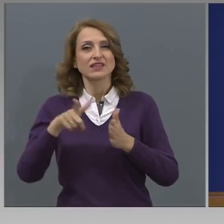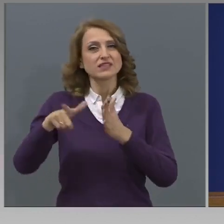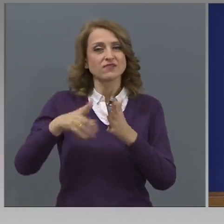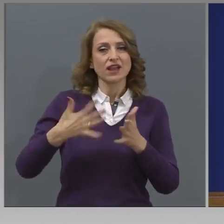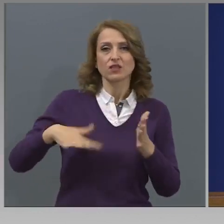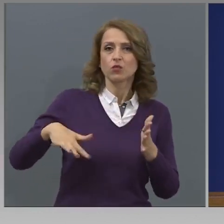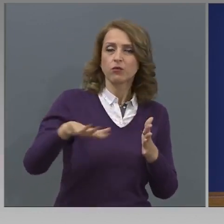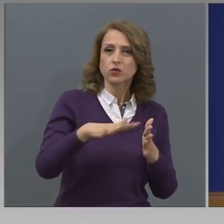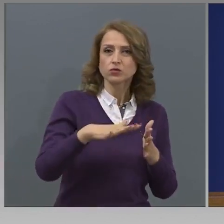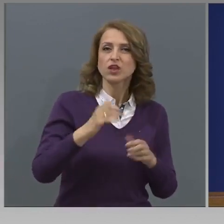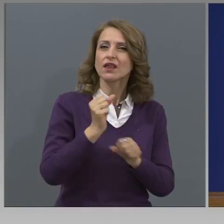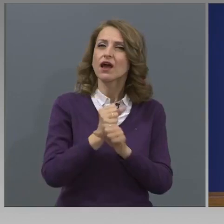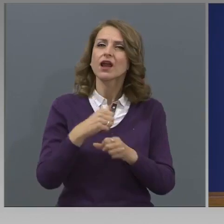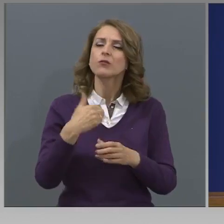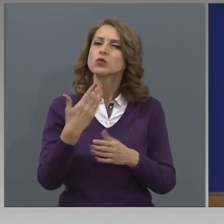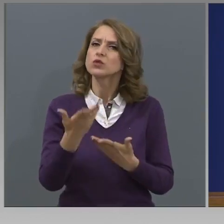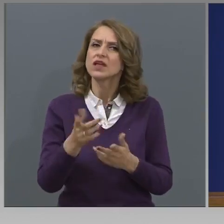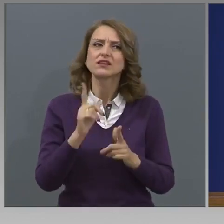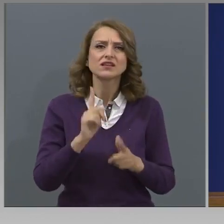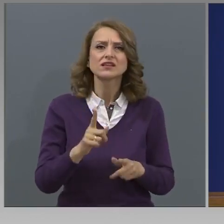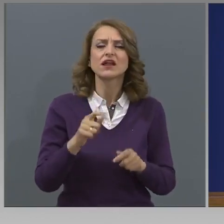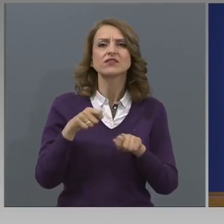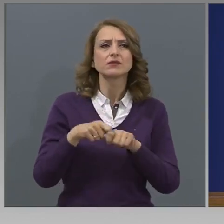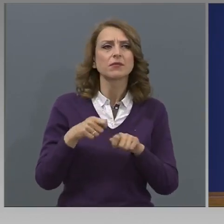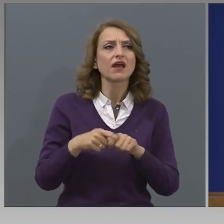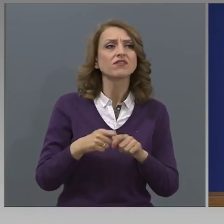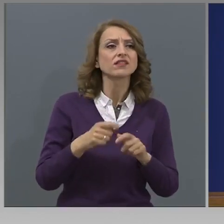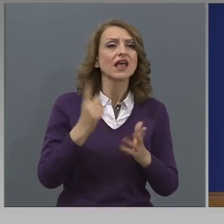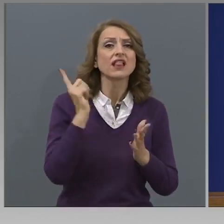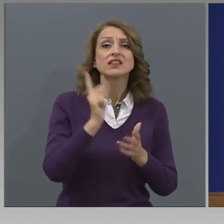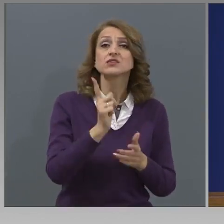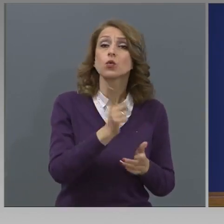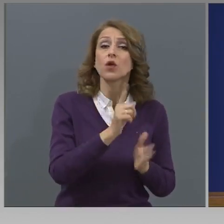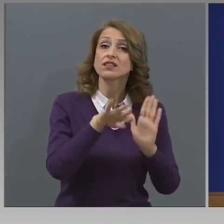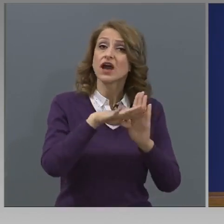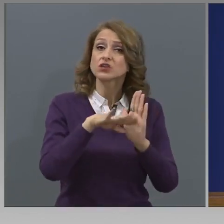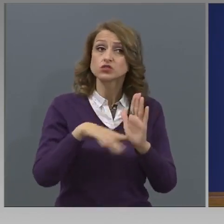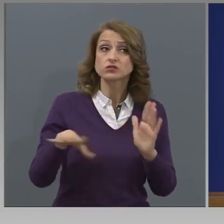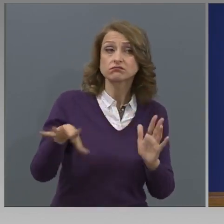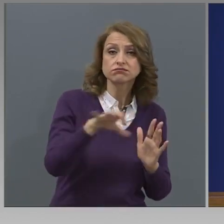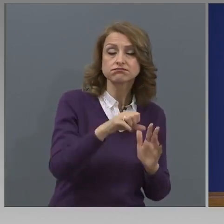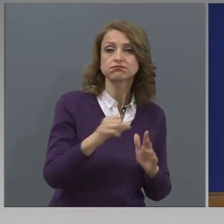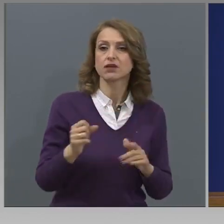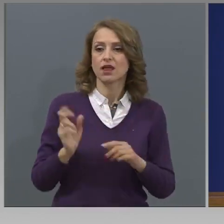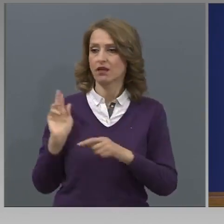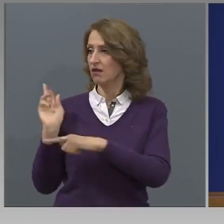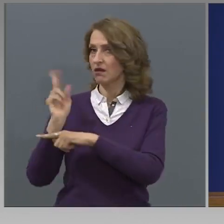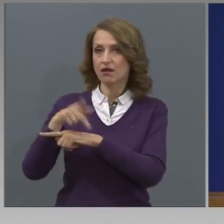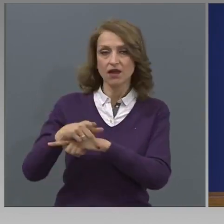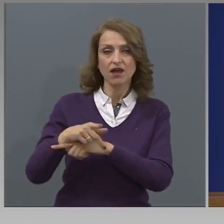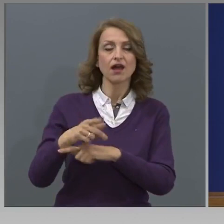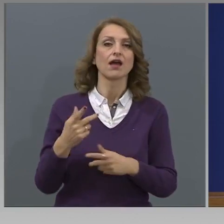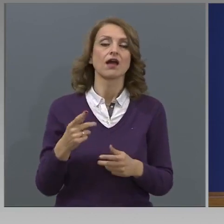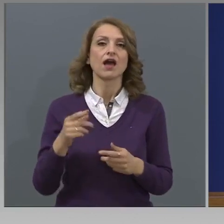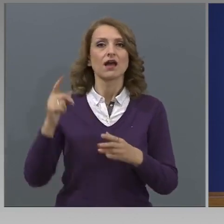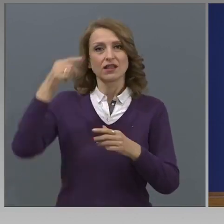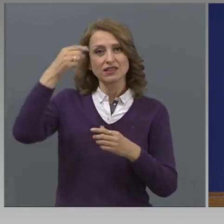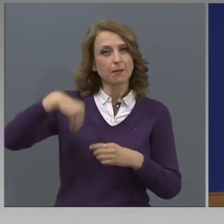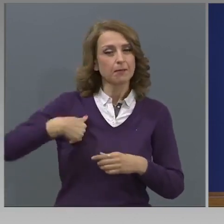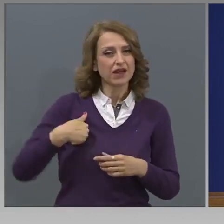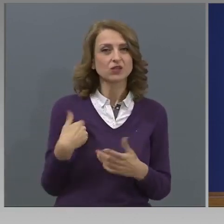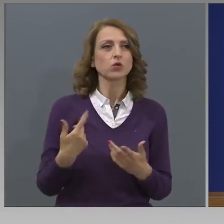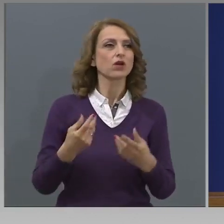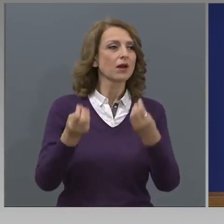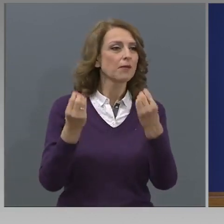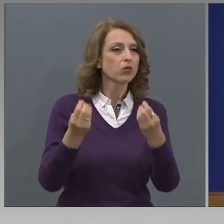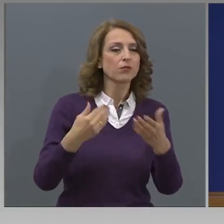съответно да провеждат извънреден инструктаж на работниците и служителите, въвеждане на пропусквателни режими, създаване на организация